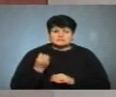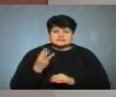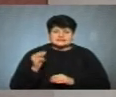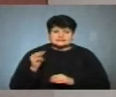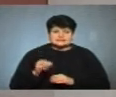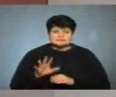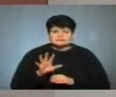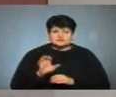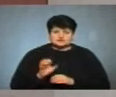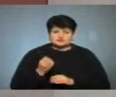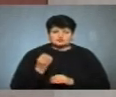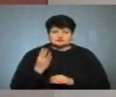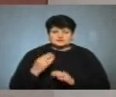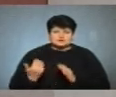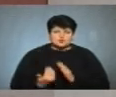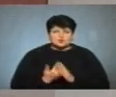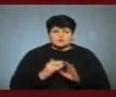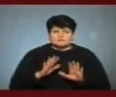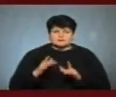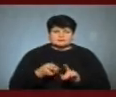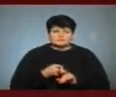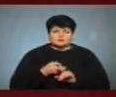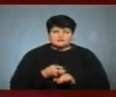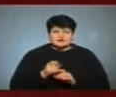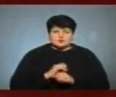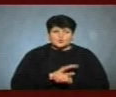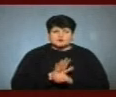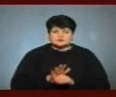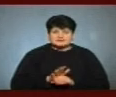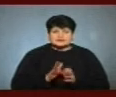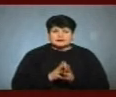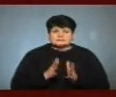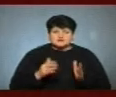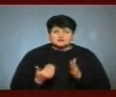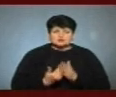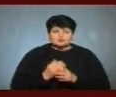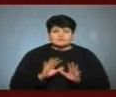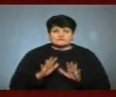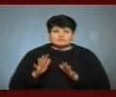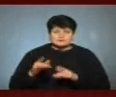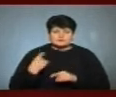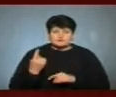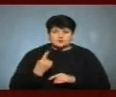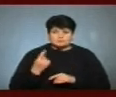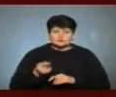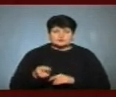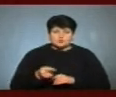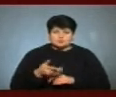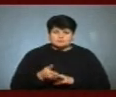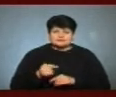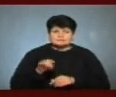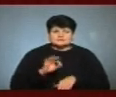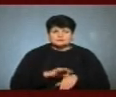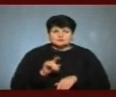514 нових випадків інфікування коронавірусом. Найбільше нових випадків в області. У Тернополі там